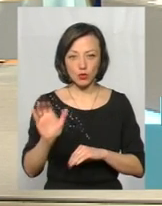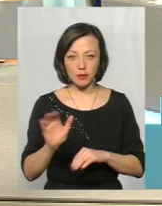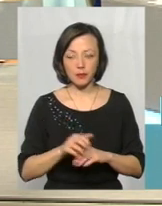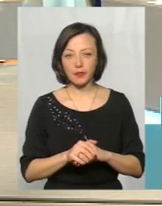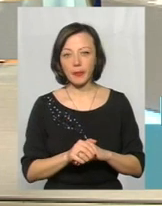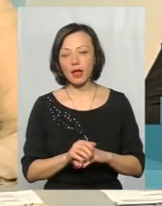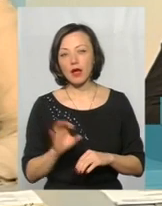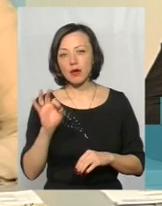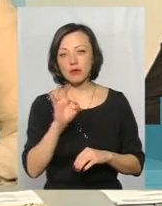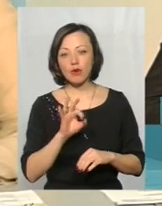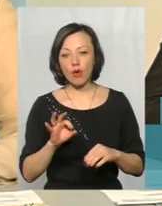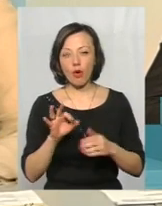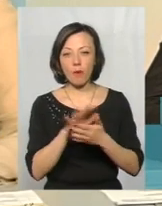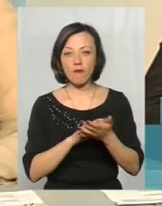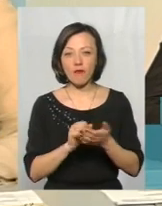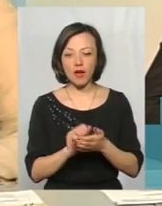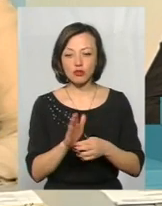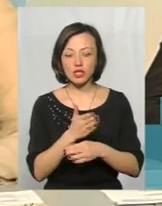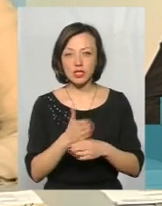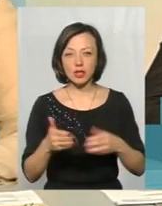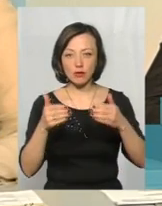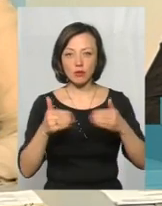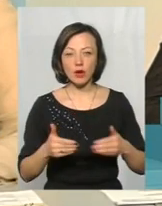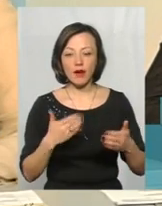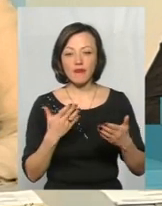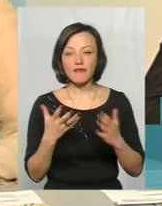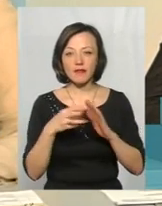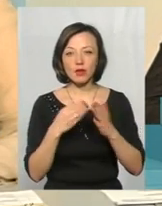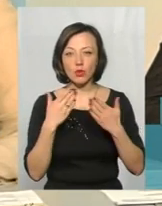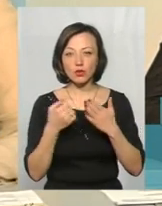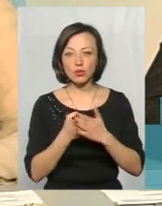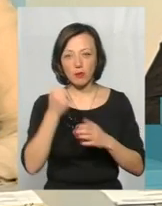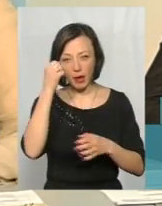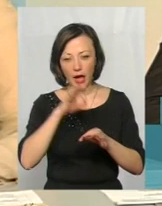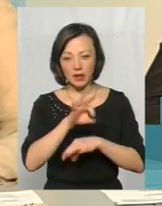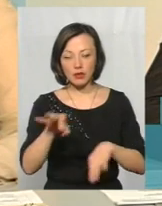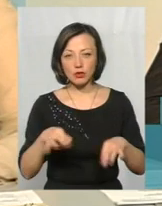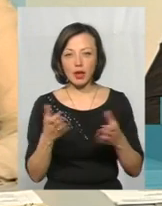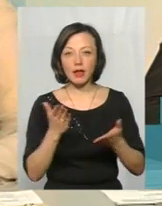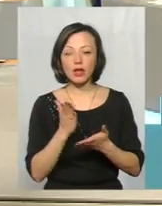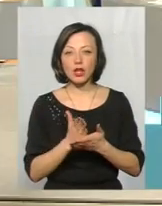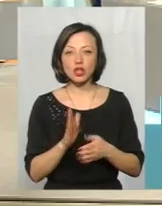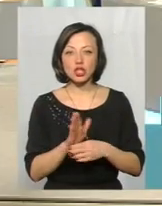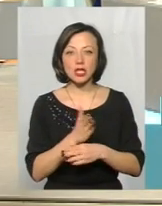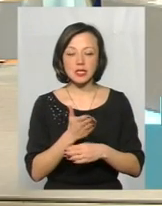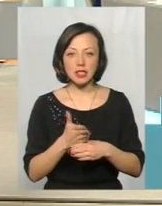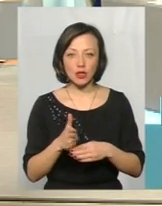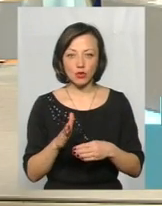Щодо уваги частини МОРу, і взагалі відносин до пам'ятки архітектури, які є частиною